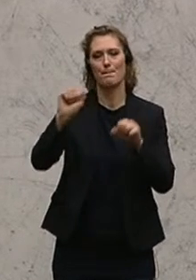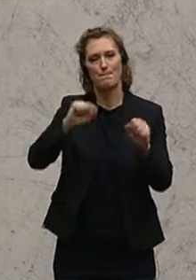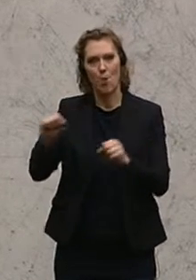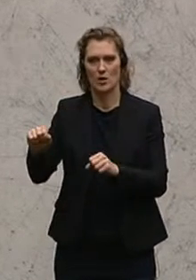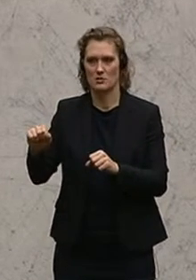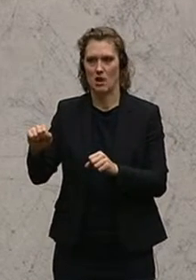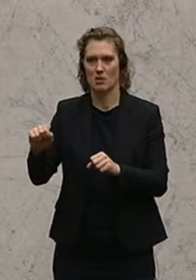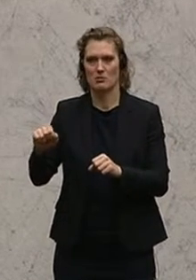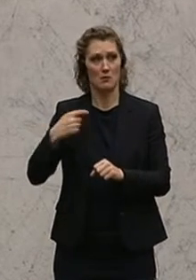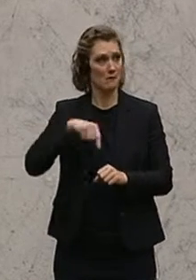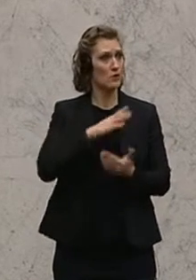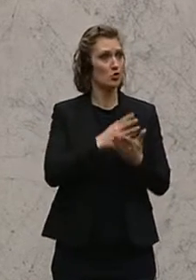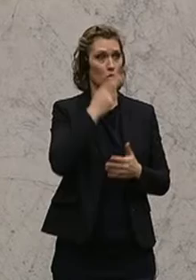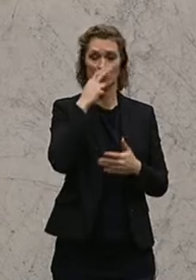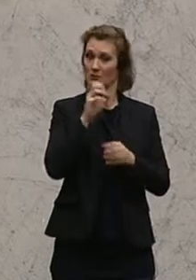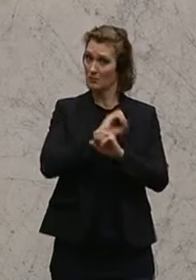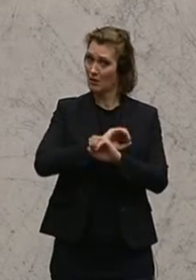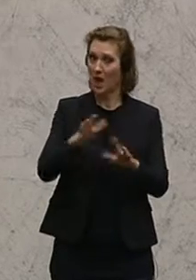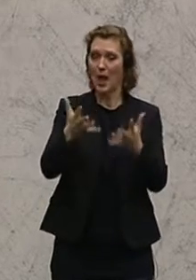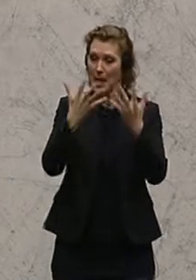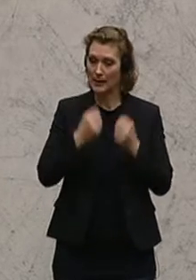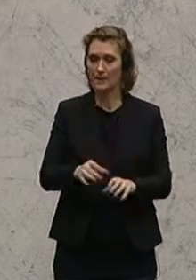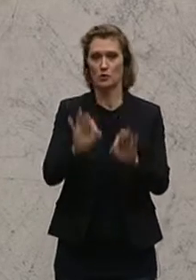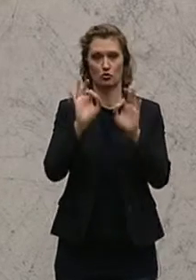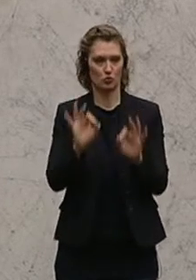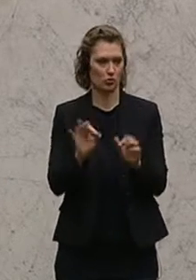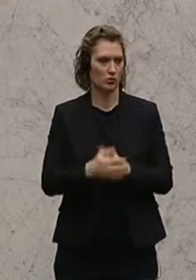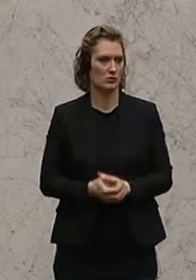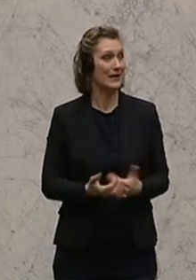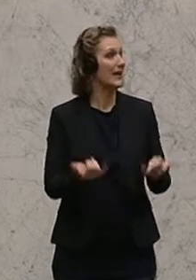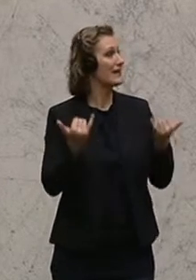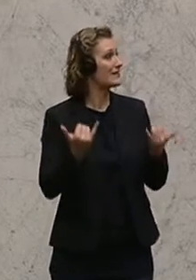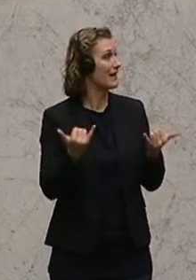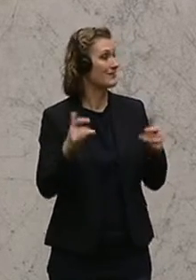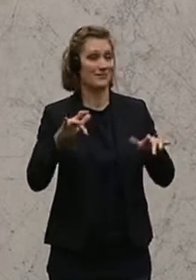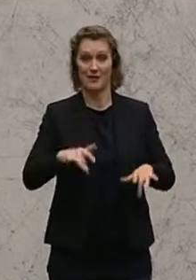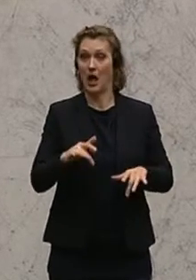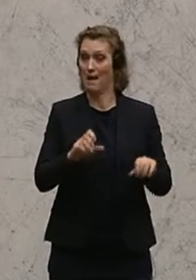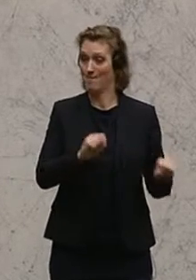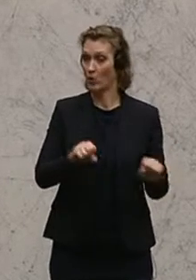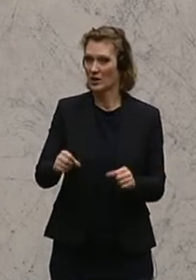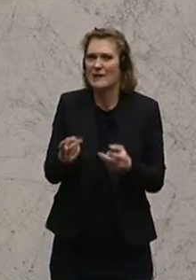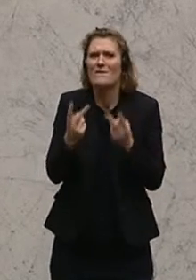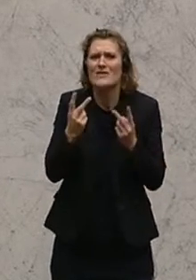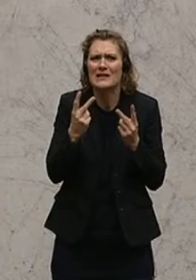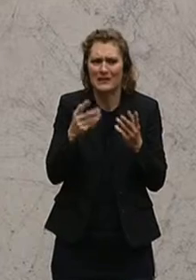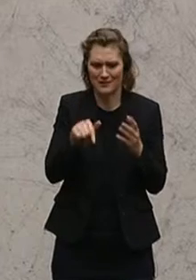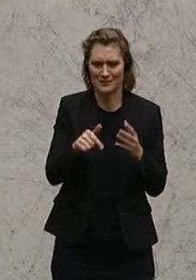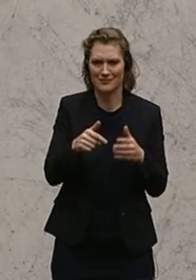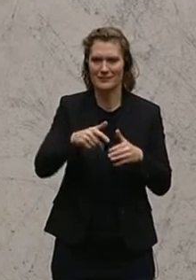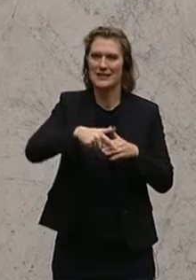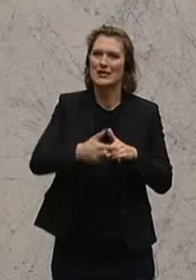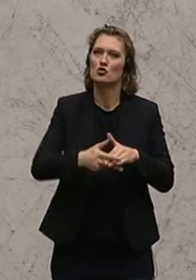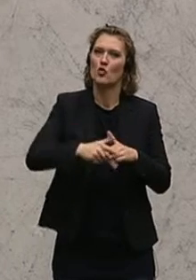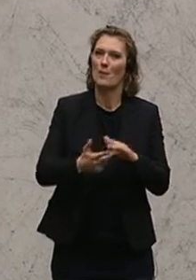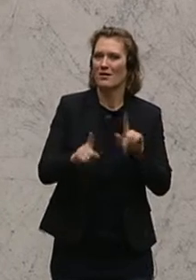wir ja hier klar gesehen haben, dass es dann zu guten Ergebnissen kommt. Jetzt haben wir endlich diese Möglichkeit mit dem wichtigsten Kontrollinstrument, all